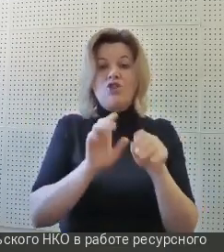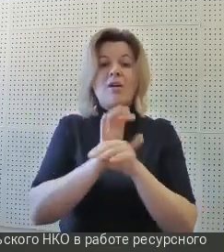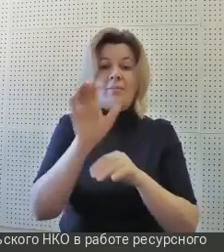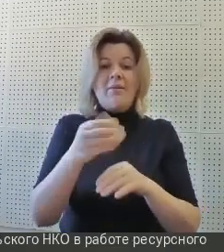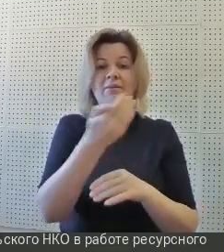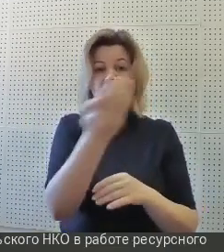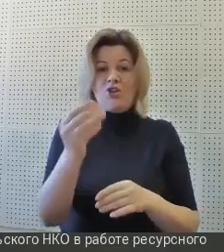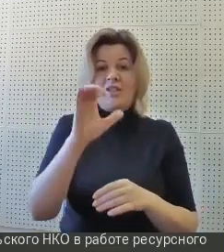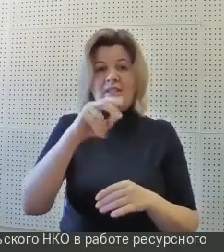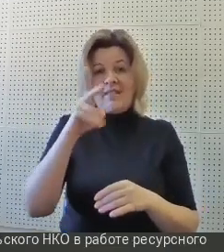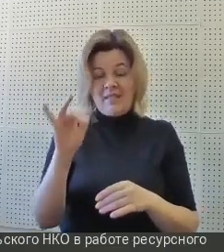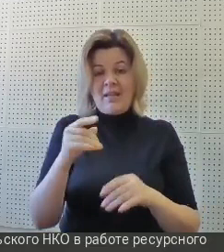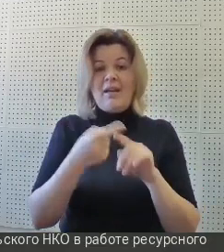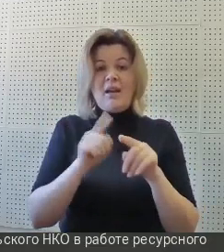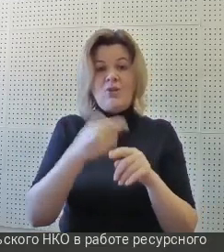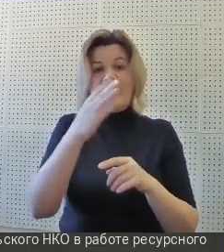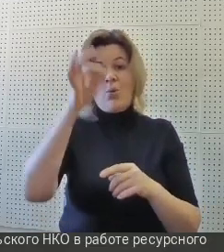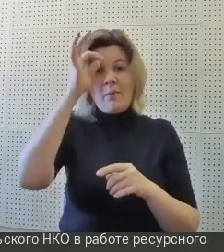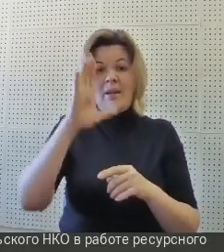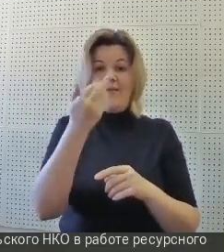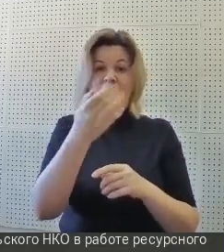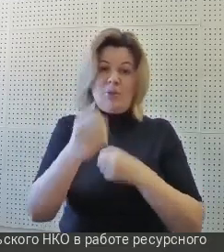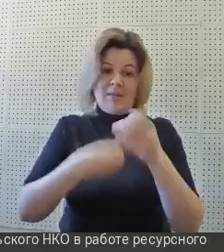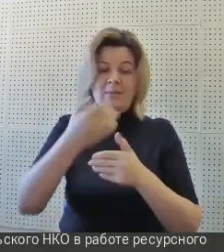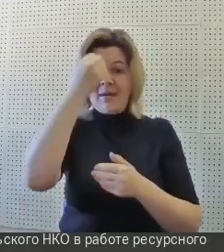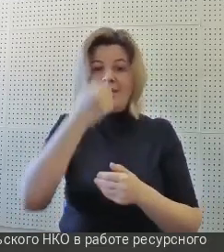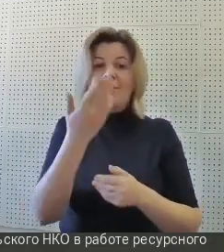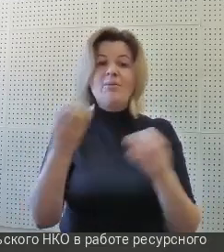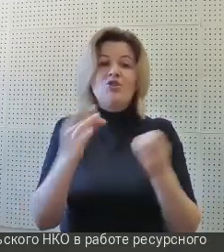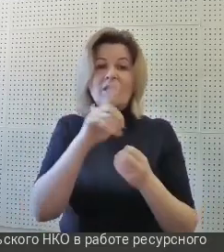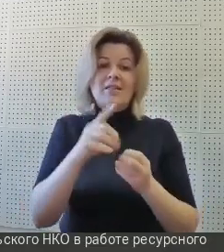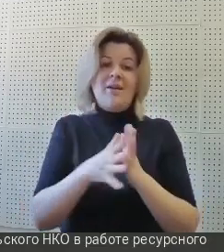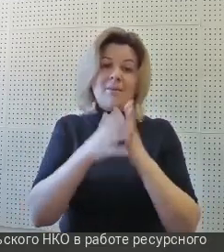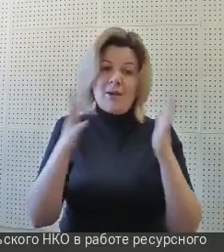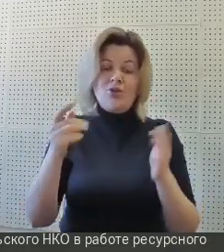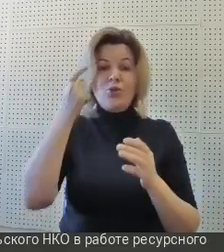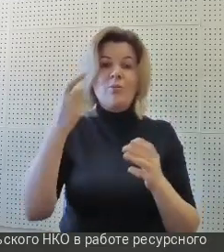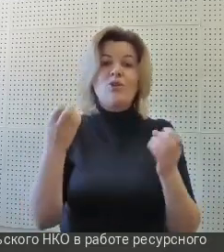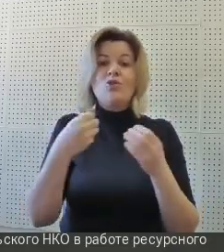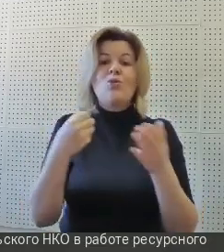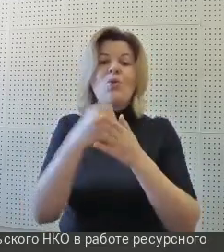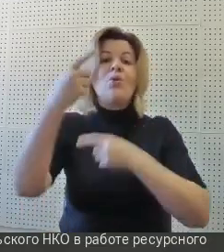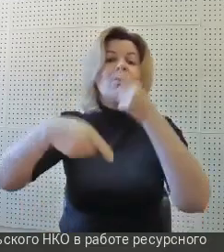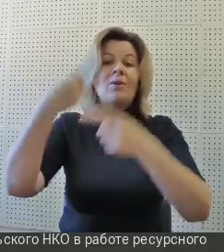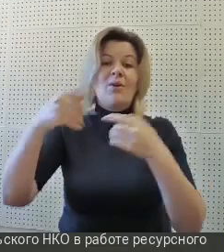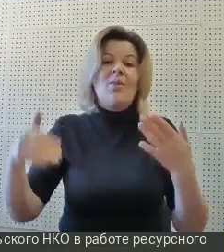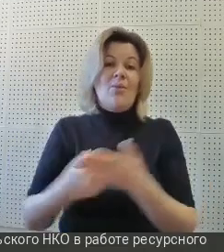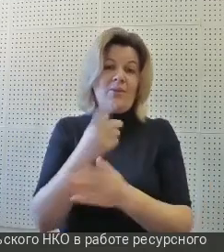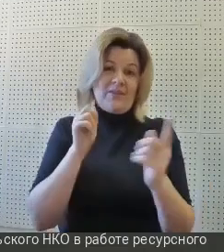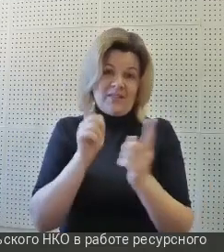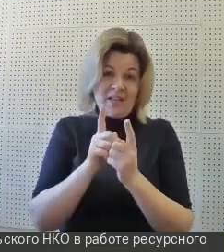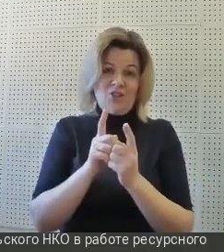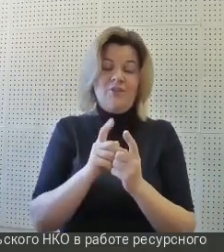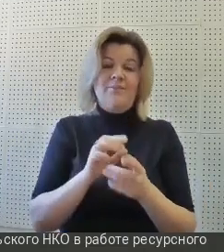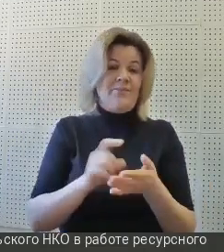были в презентации, которые вы упоминали в вашем рассказе. Спасибо вам еще раз большое. Думаю, еще до новых встреч.